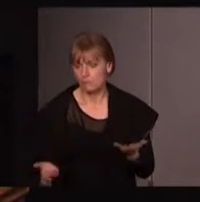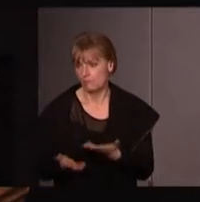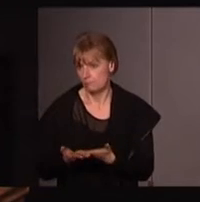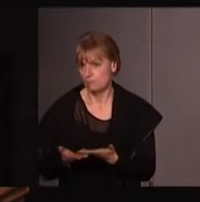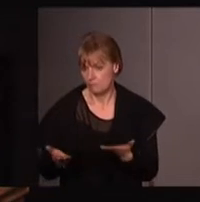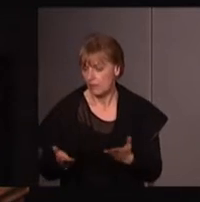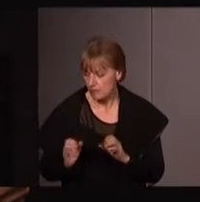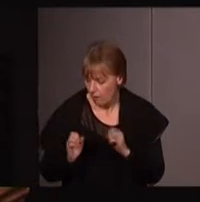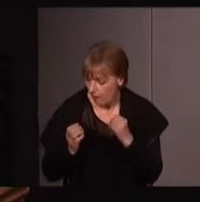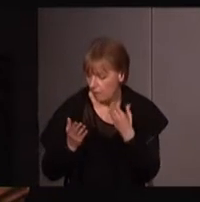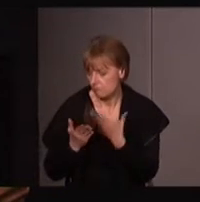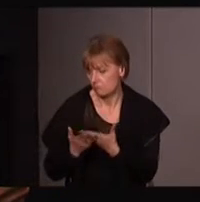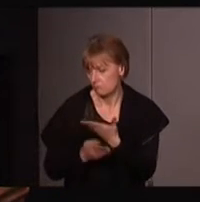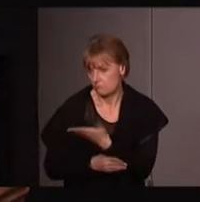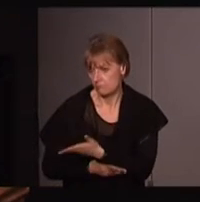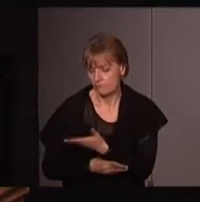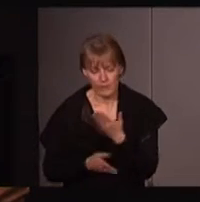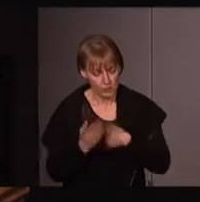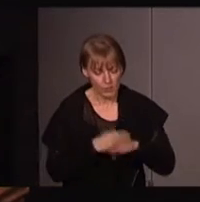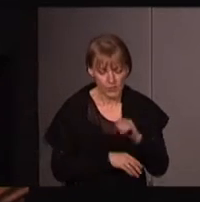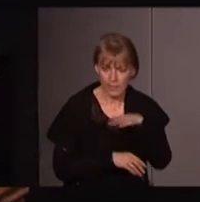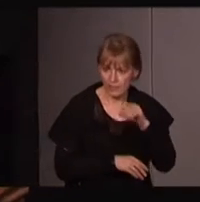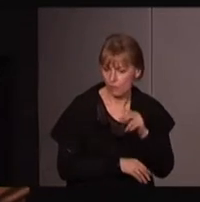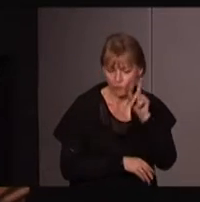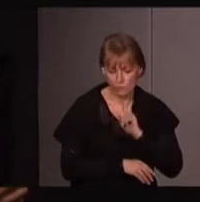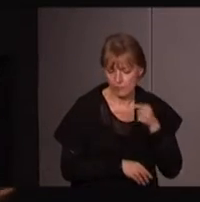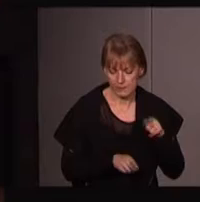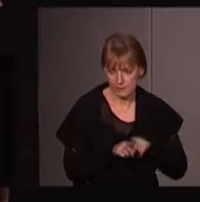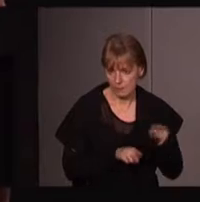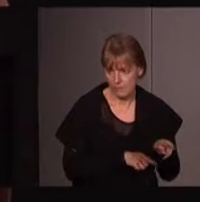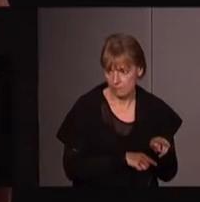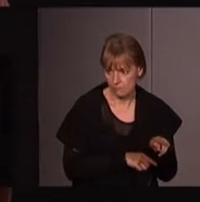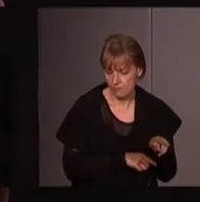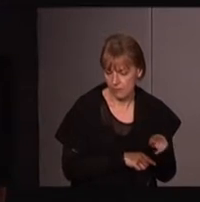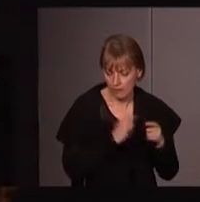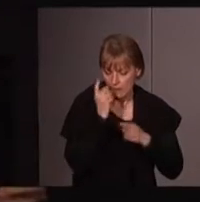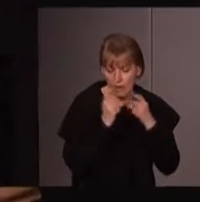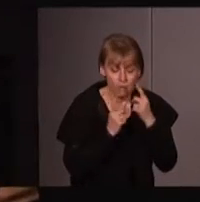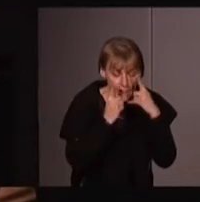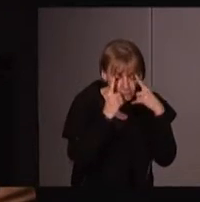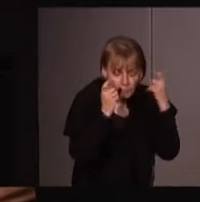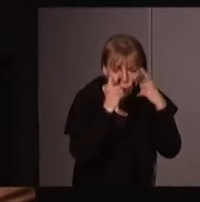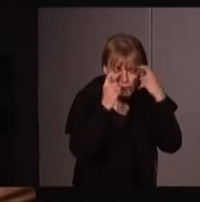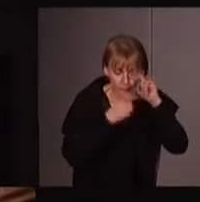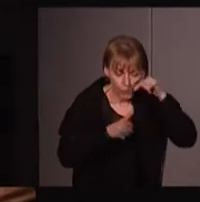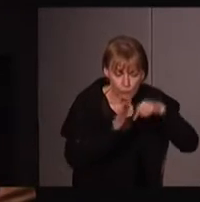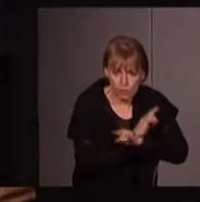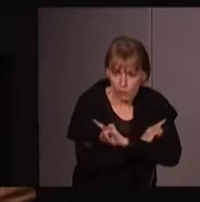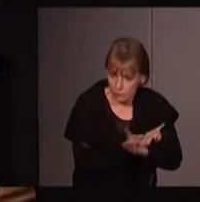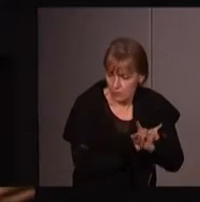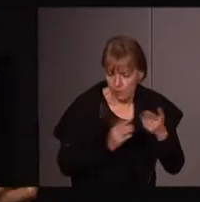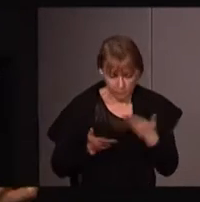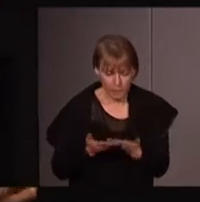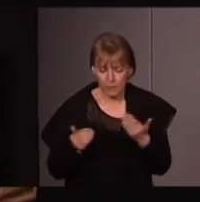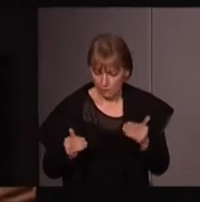que cette réflexion est évidemment présente chez les écoféministes, même si elle n'a pas donné lieu à une théorisation finalement aussi poussée et complexe que